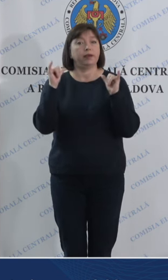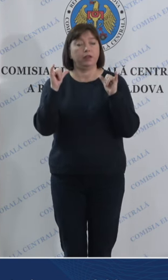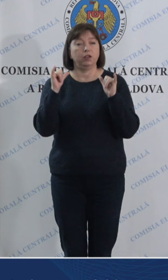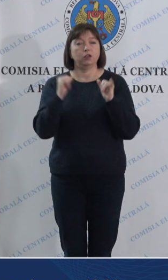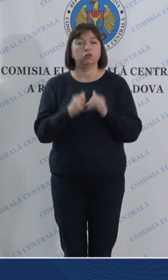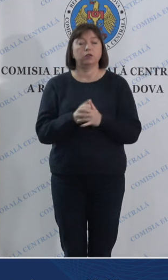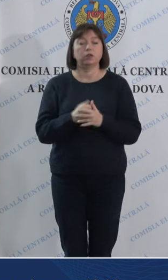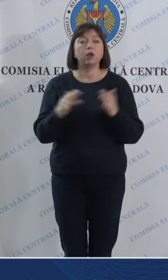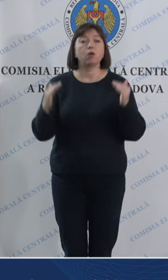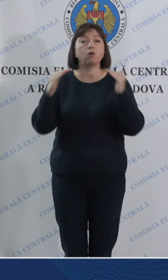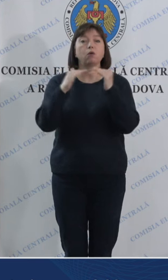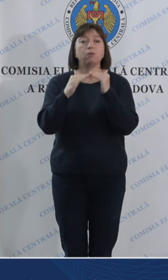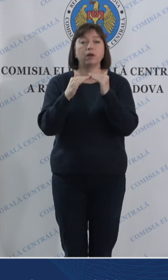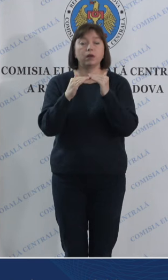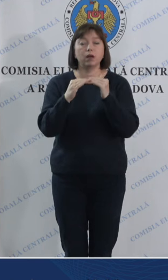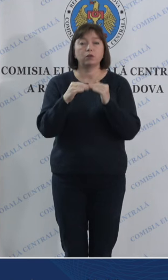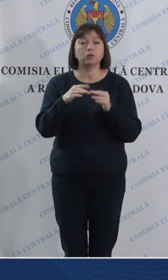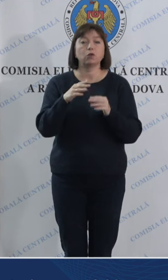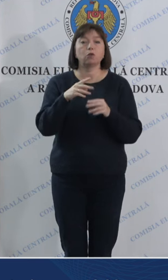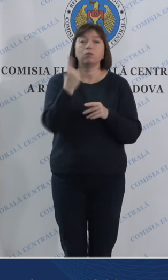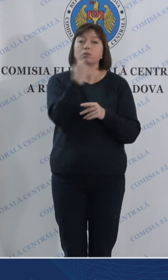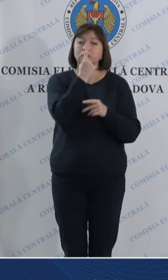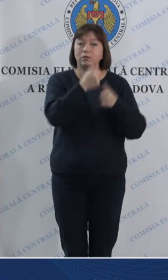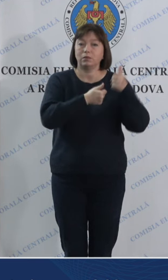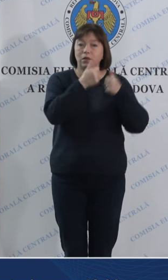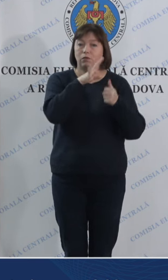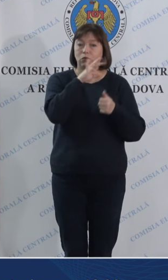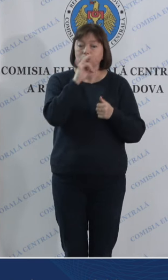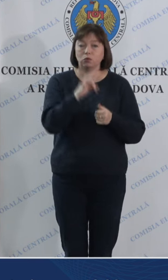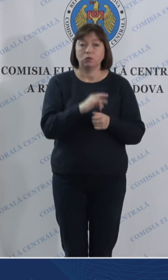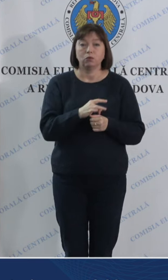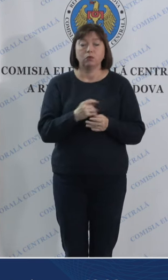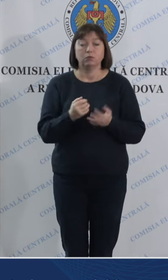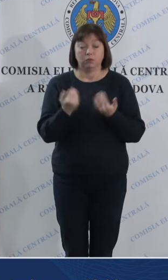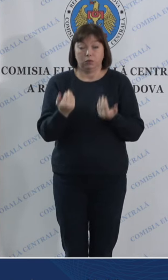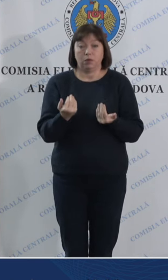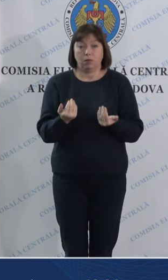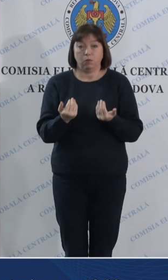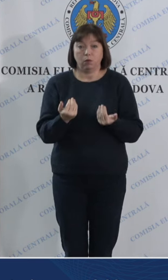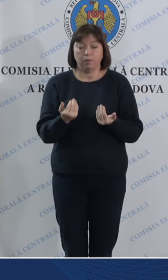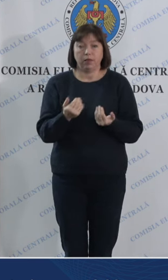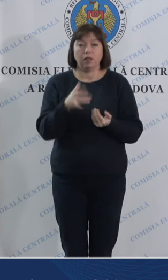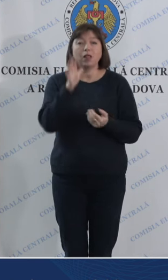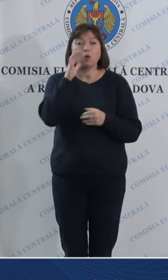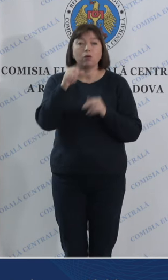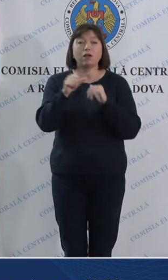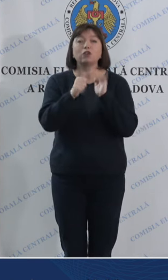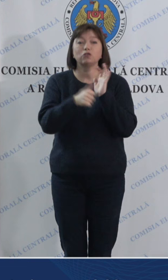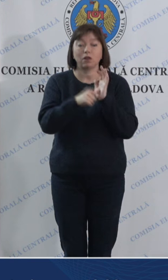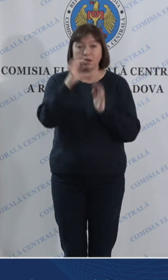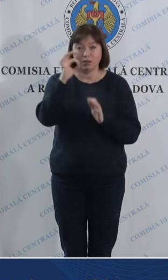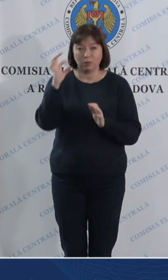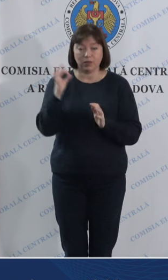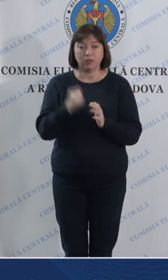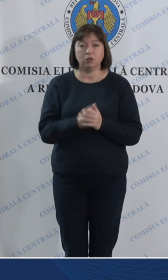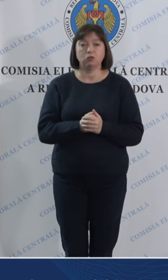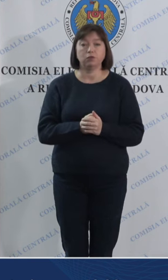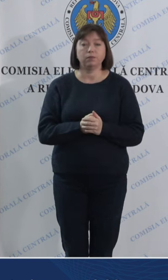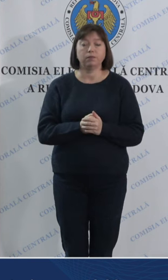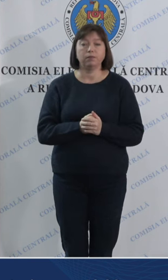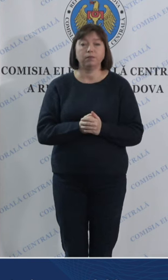acesteia în comparație cu turul întâi până la moment sau la orile 16 mai bine zis